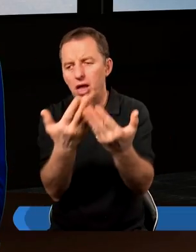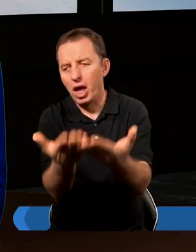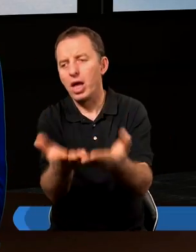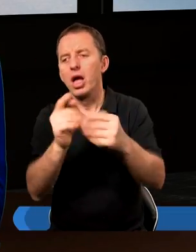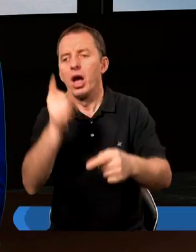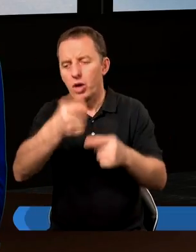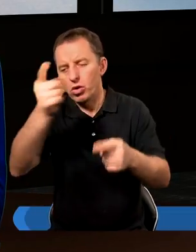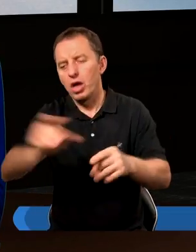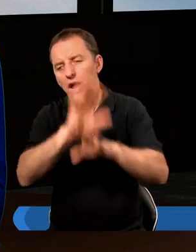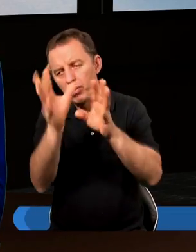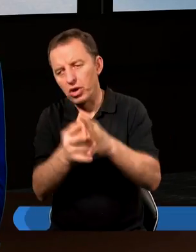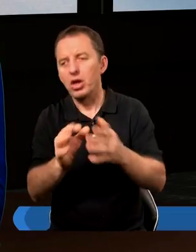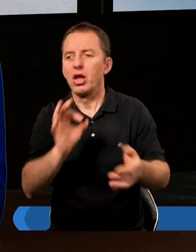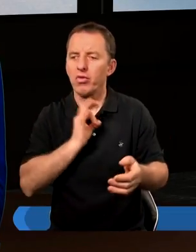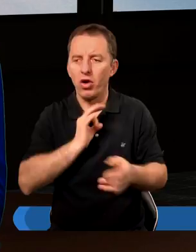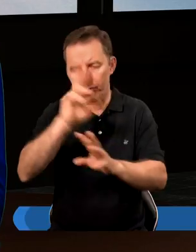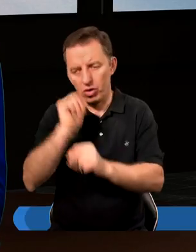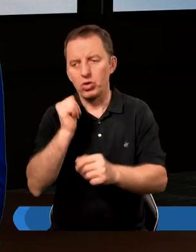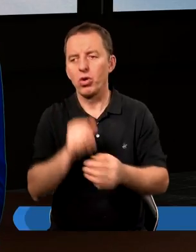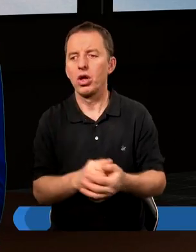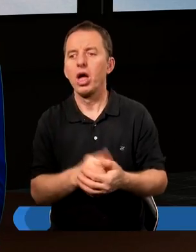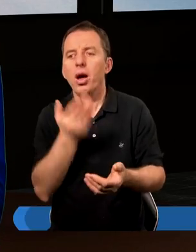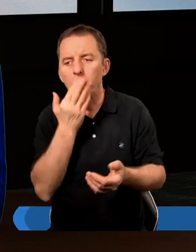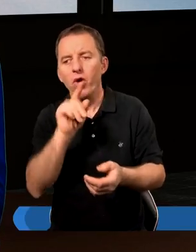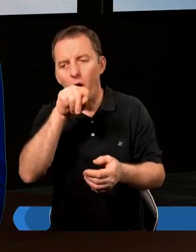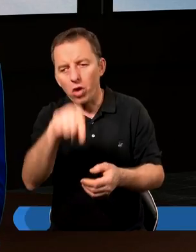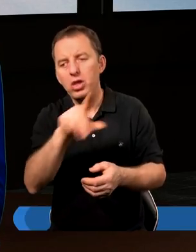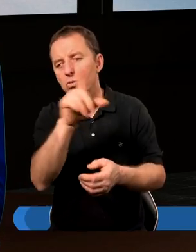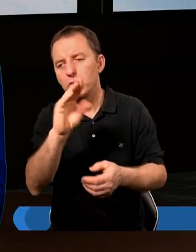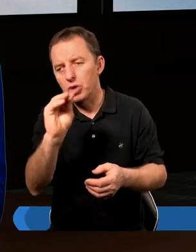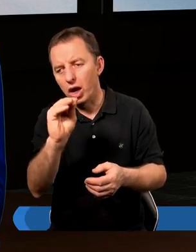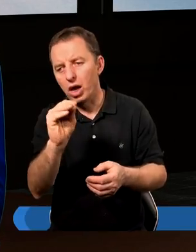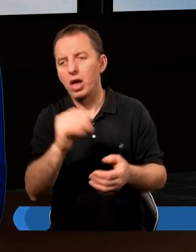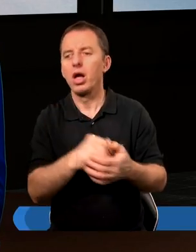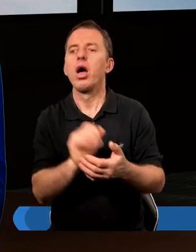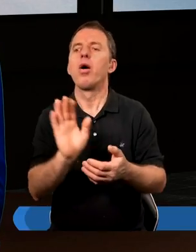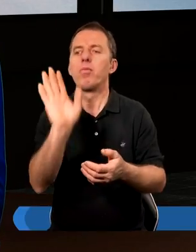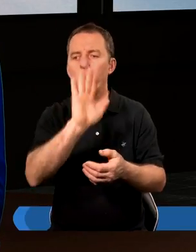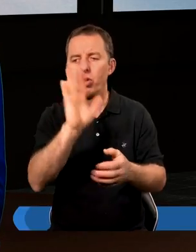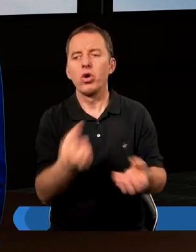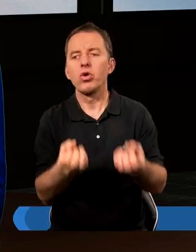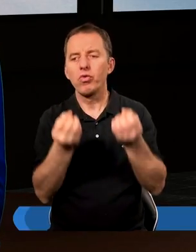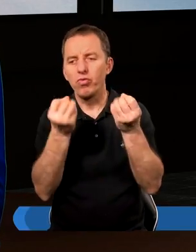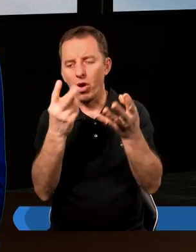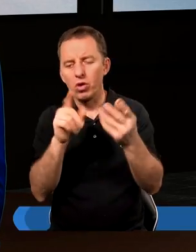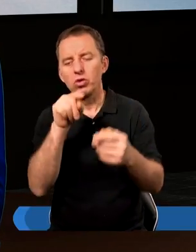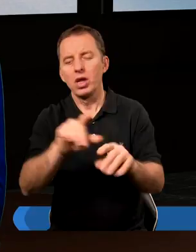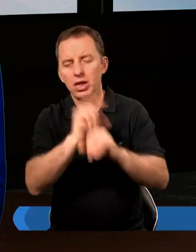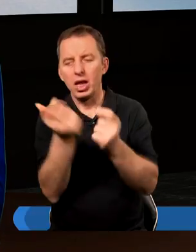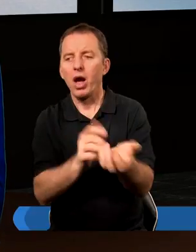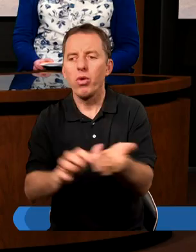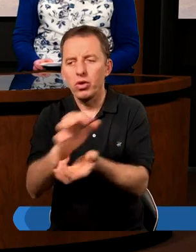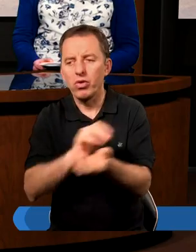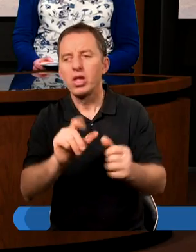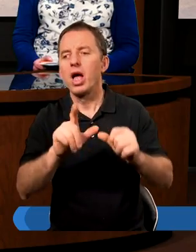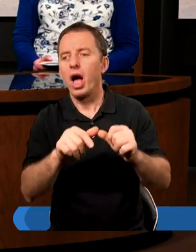daję rozkazy wszystkiemu ich wojsku. Mowa o tym, że Bóg stworzył ten cały świat,